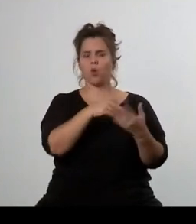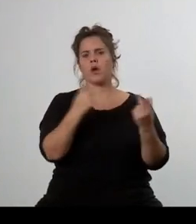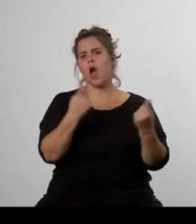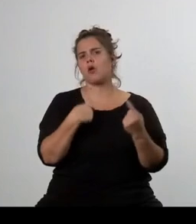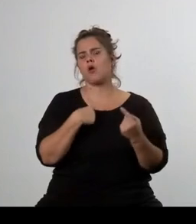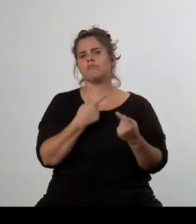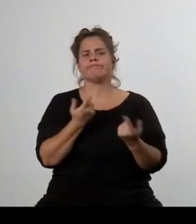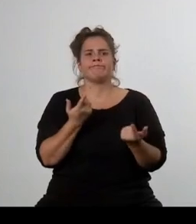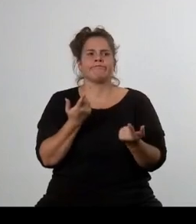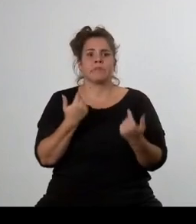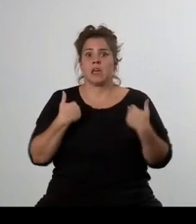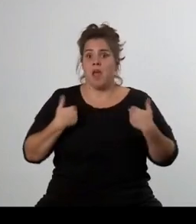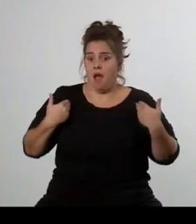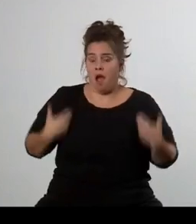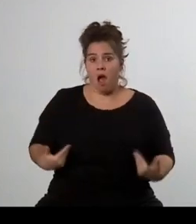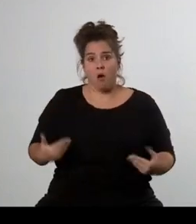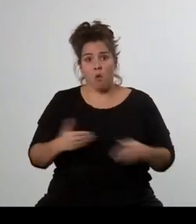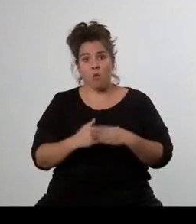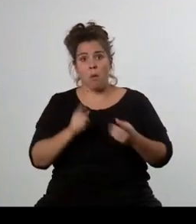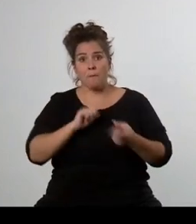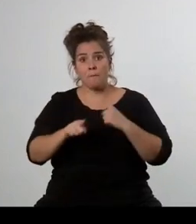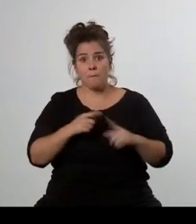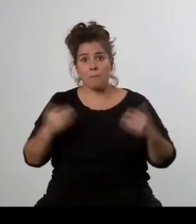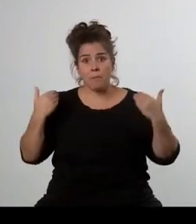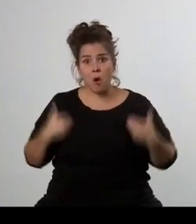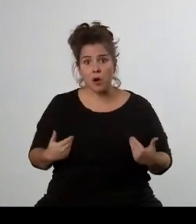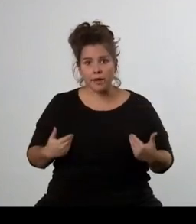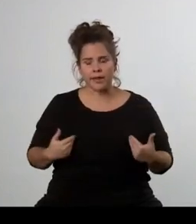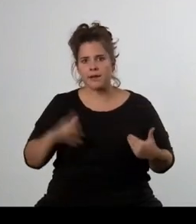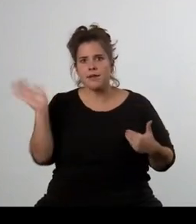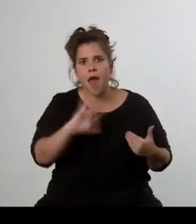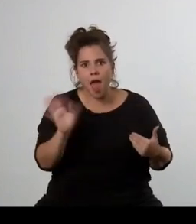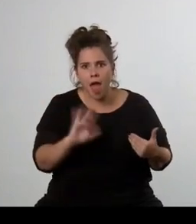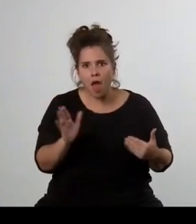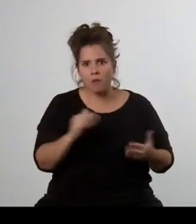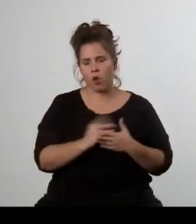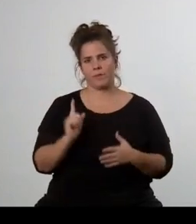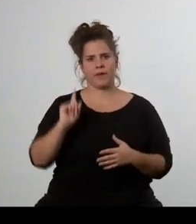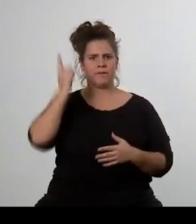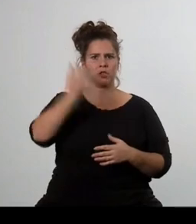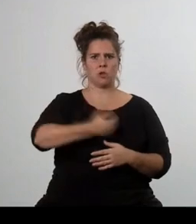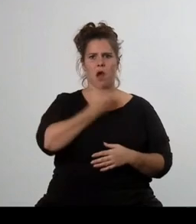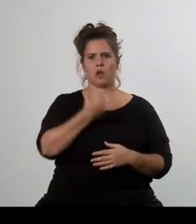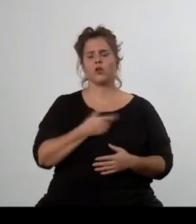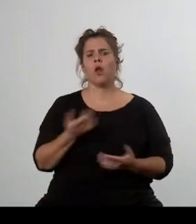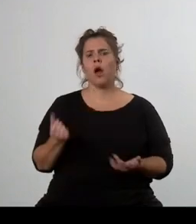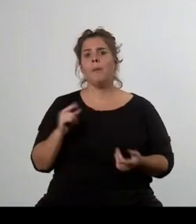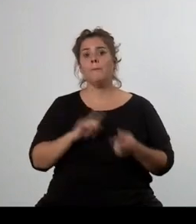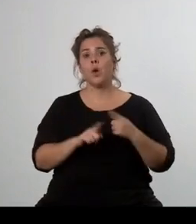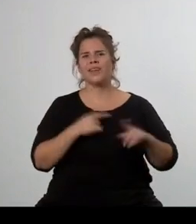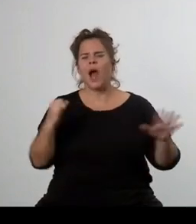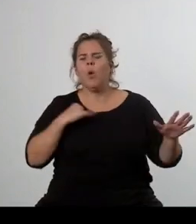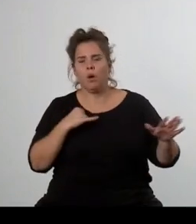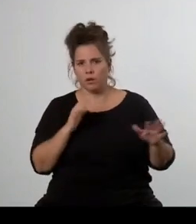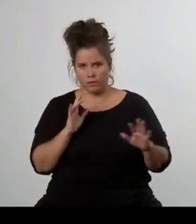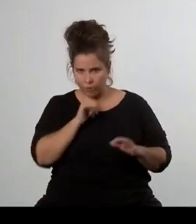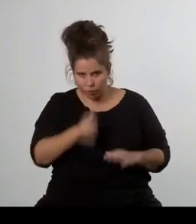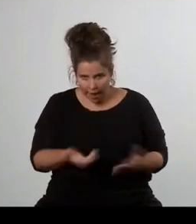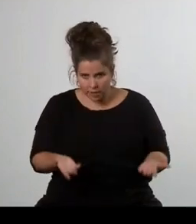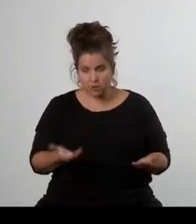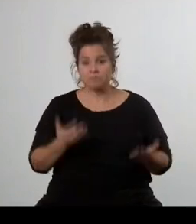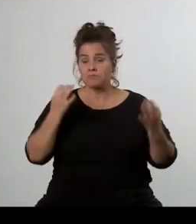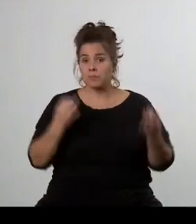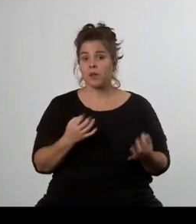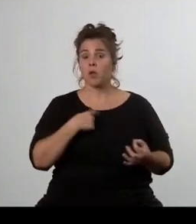rozený politik Bartoš ani náhodou. Mě někde na vysoké škole politika zajímala o krajově, ale prostě sešli se